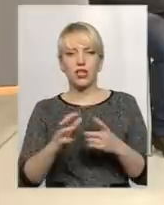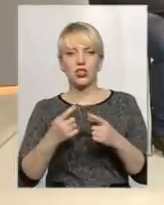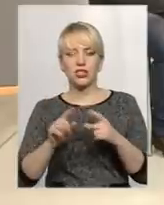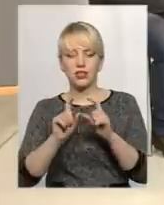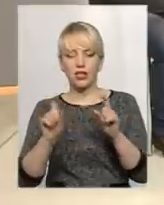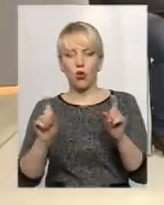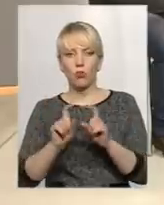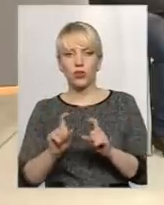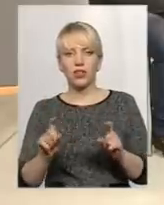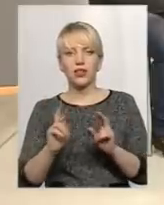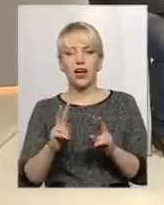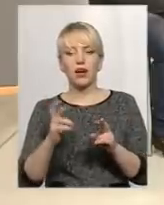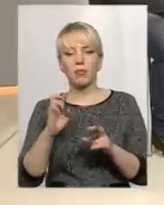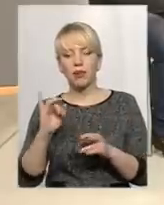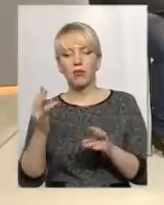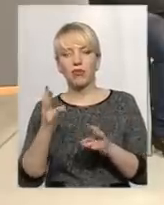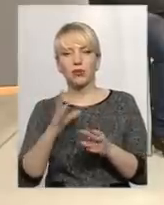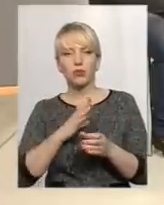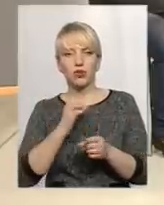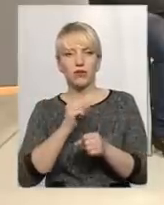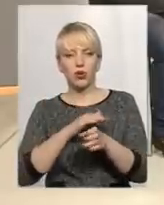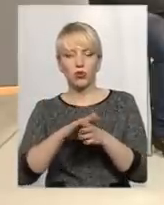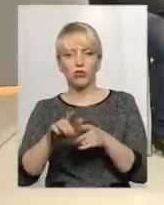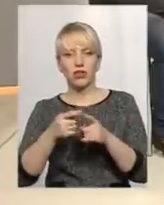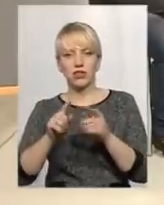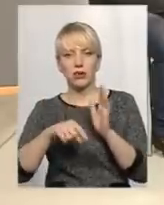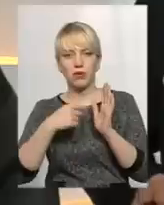'єктів, яким чином мали би робити це питання? Станом на сьогоднішній день